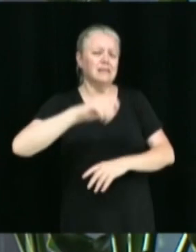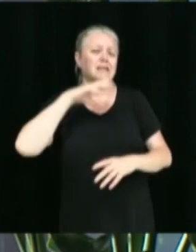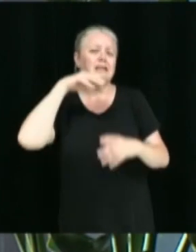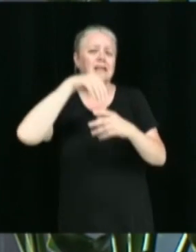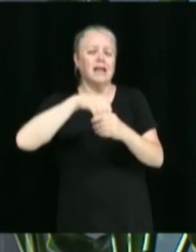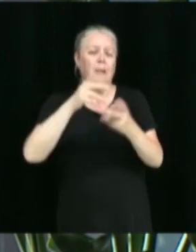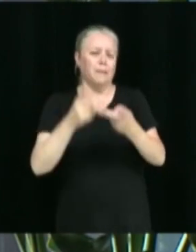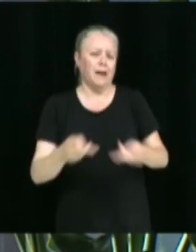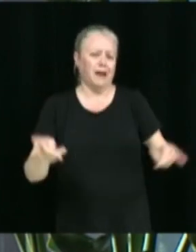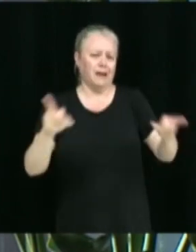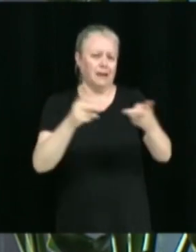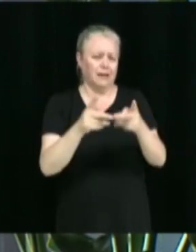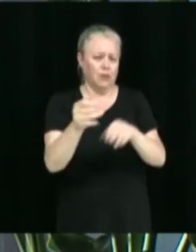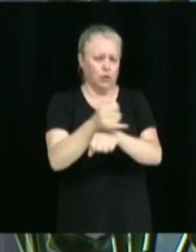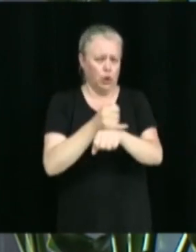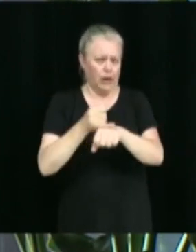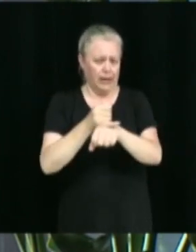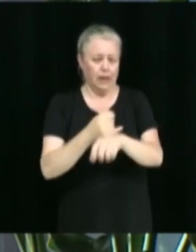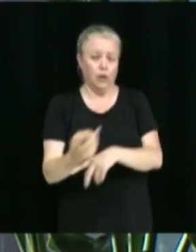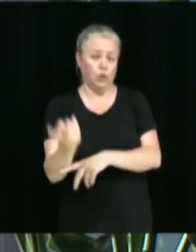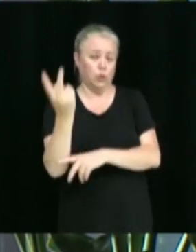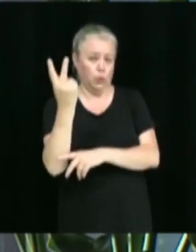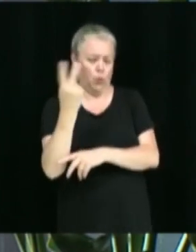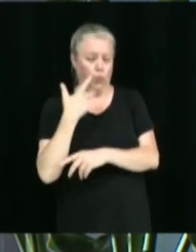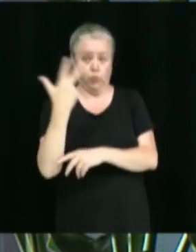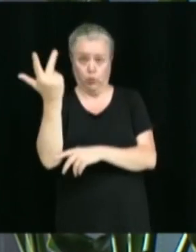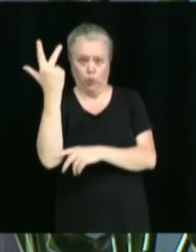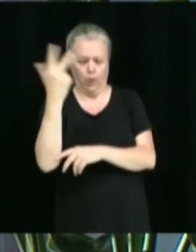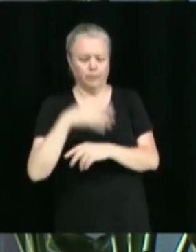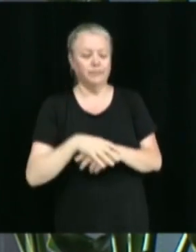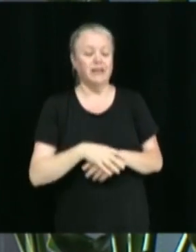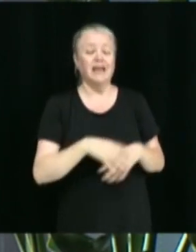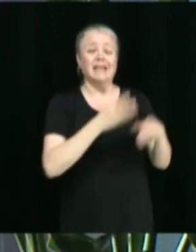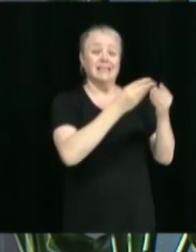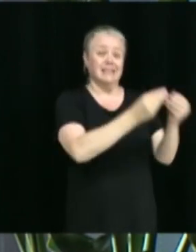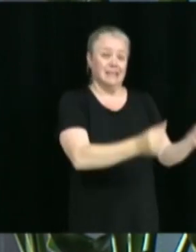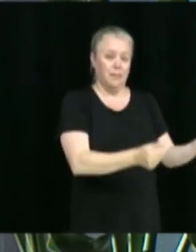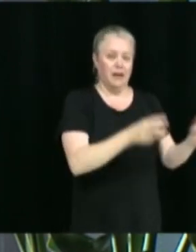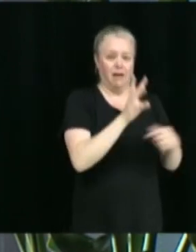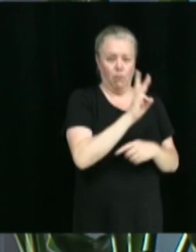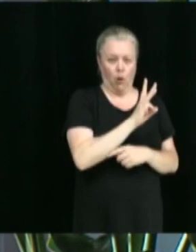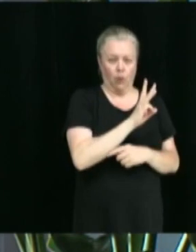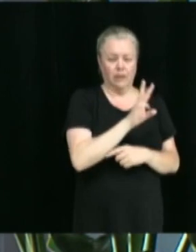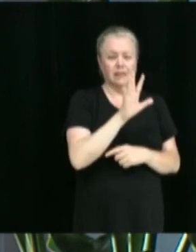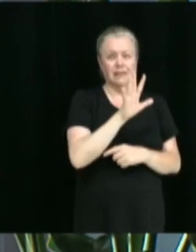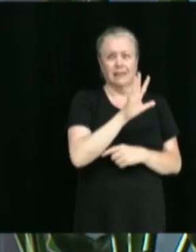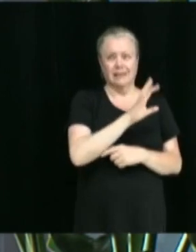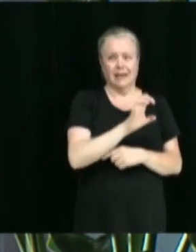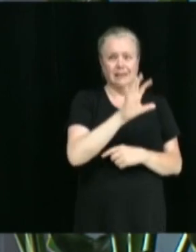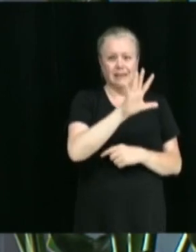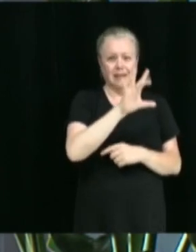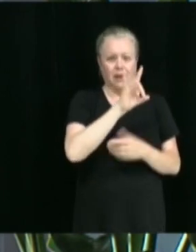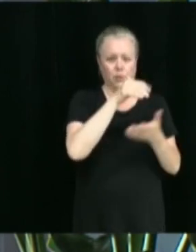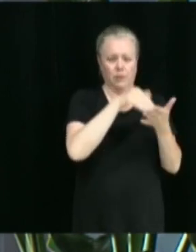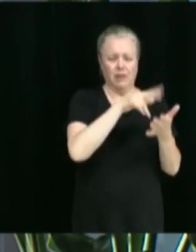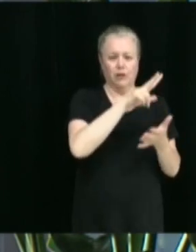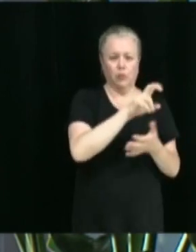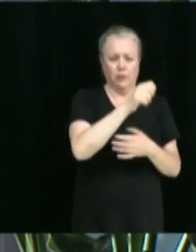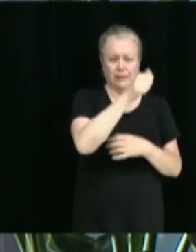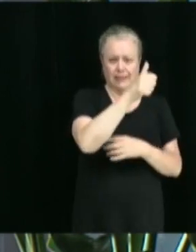reçu trois soumissions, à savoir la sablière de Warwick pour une somme de 558 310 $.